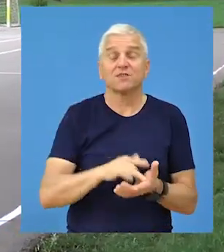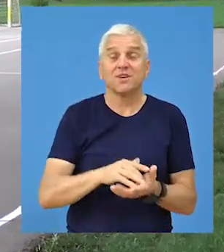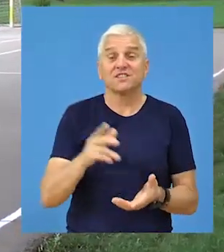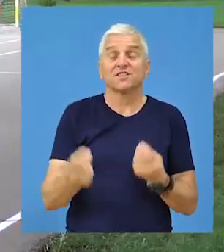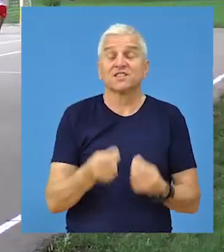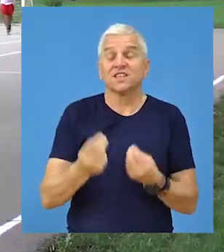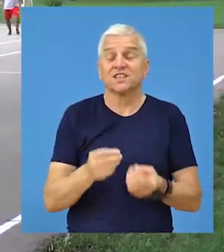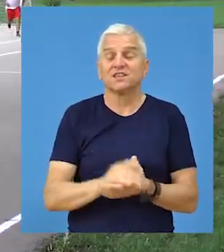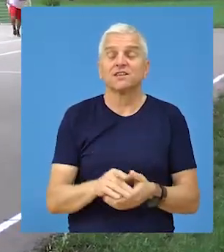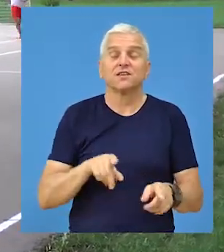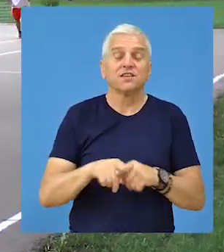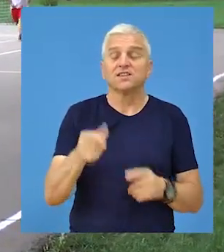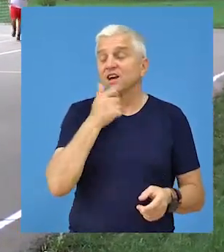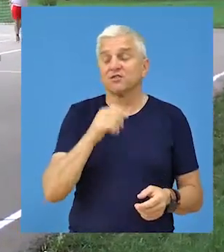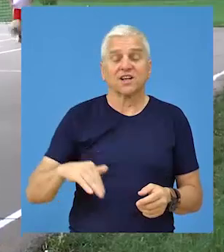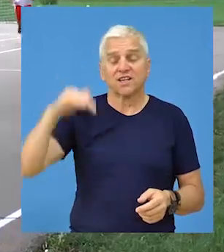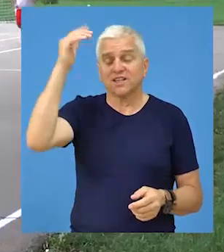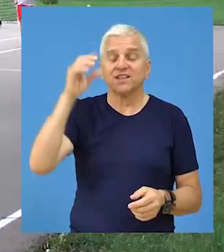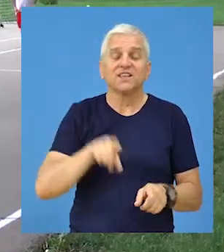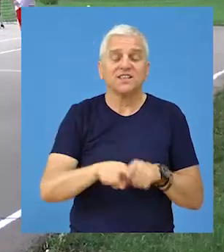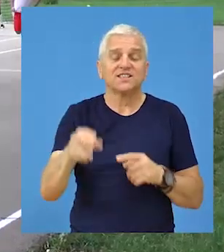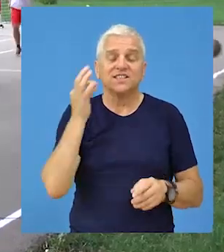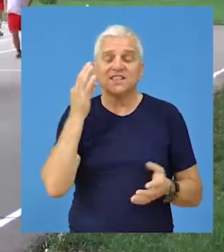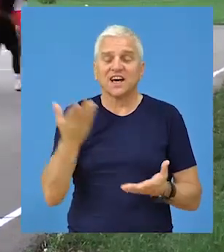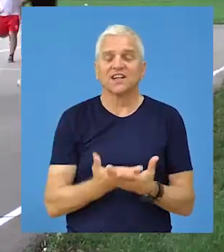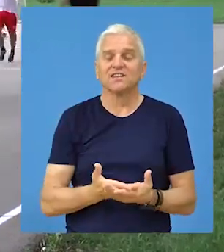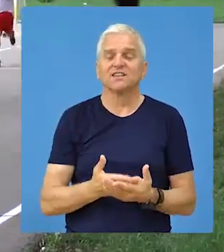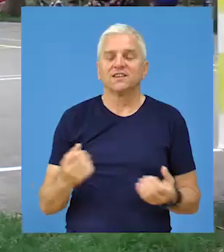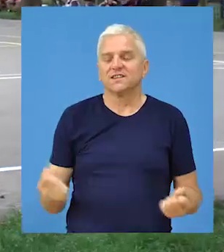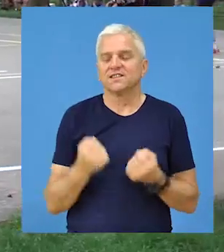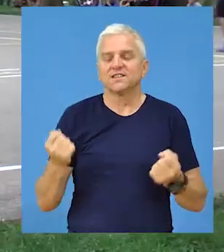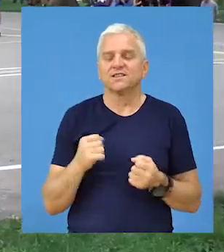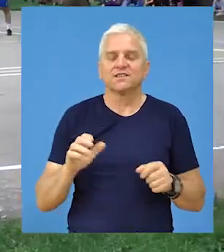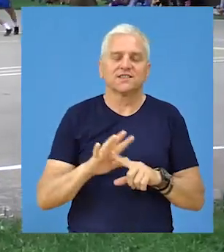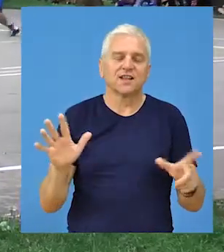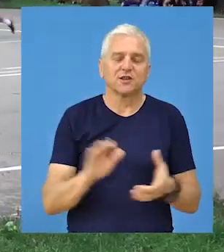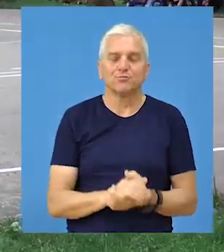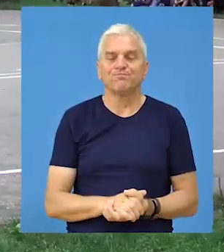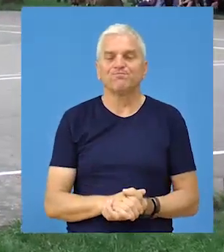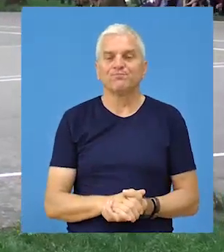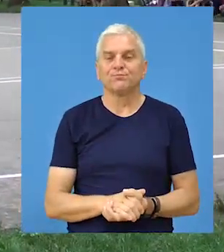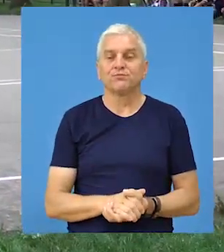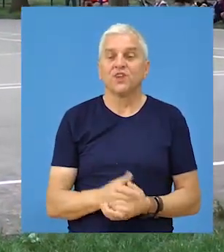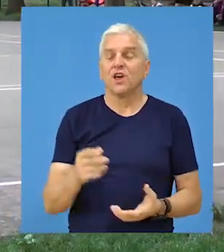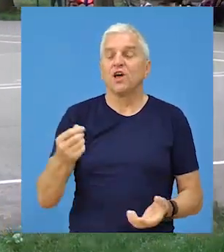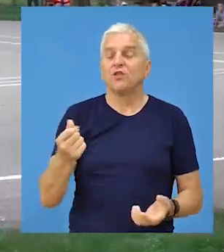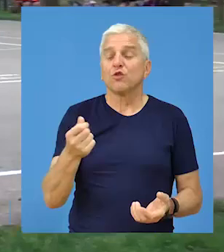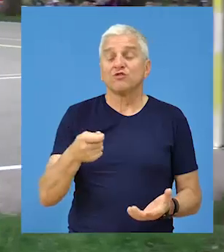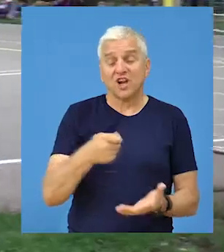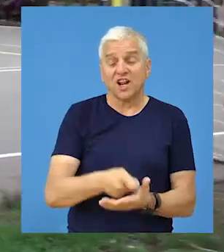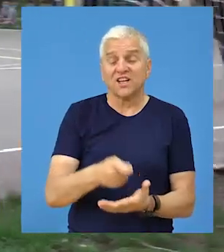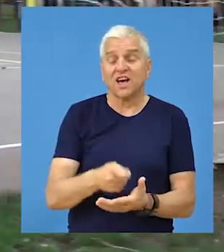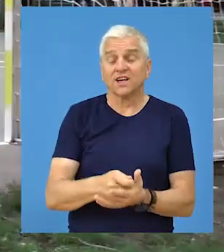i seniori, znači isti dan sa zagrevanjem za seniore. Pored novčanih